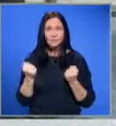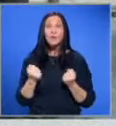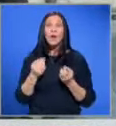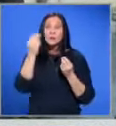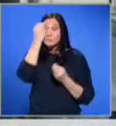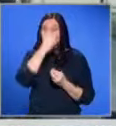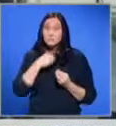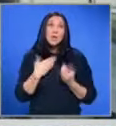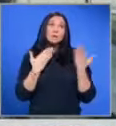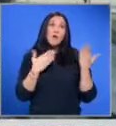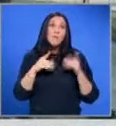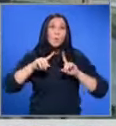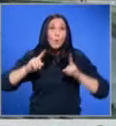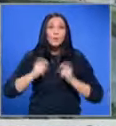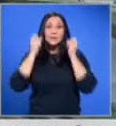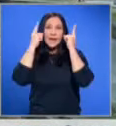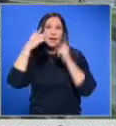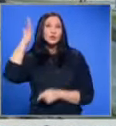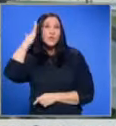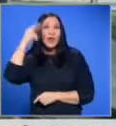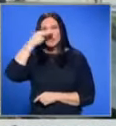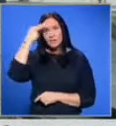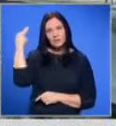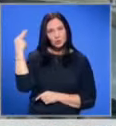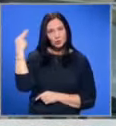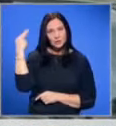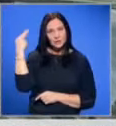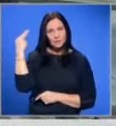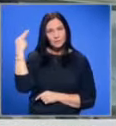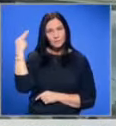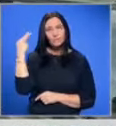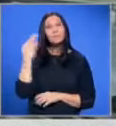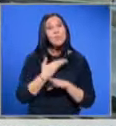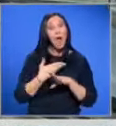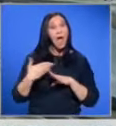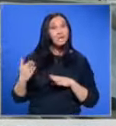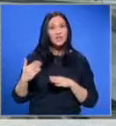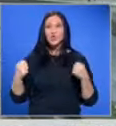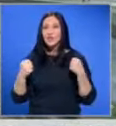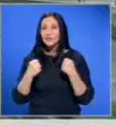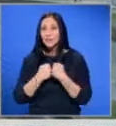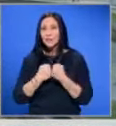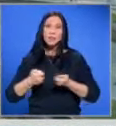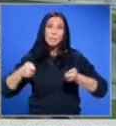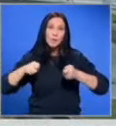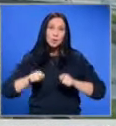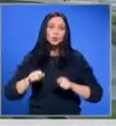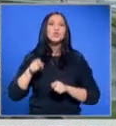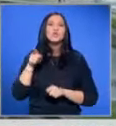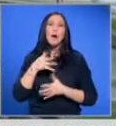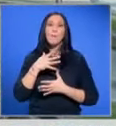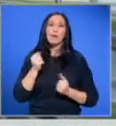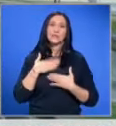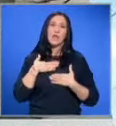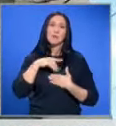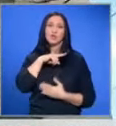Слава Богу, много бърза реакция от страна на институциите и най-вече инцидента приключи с това, без да